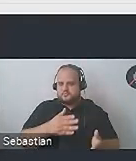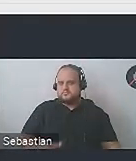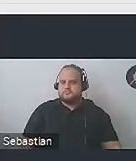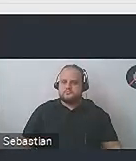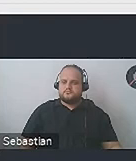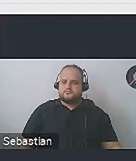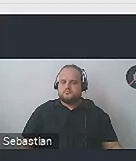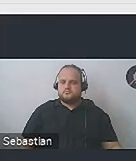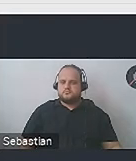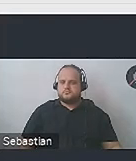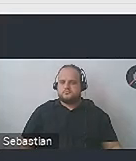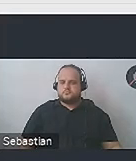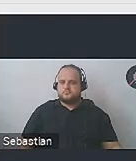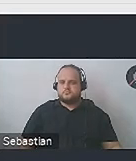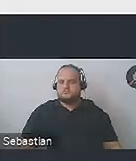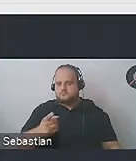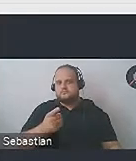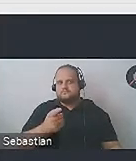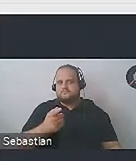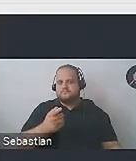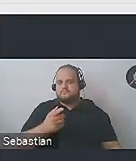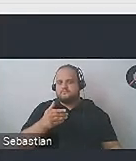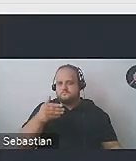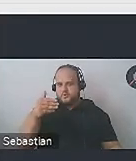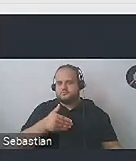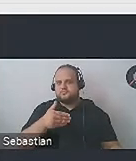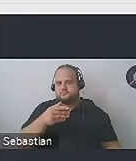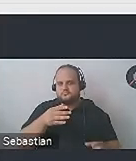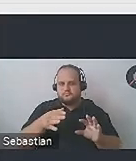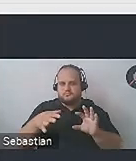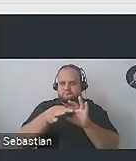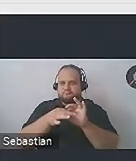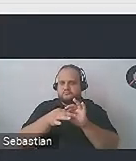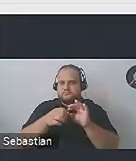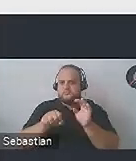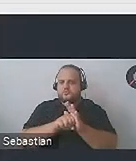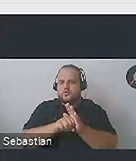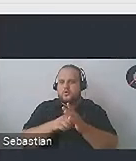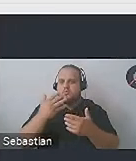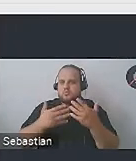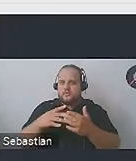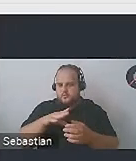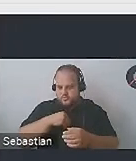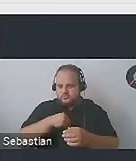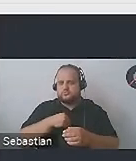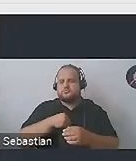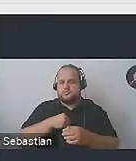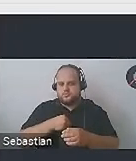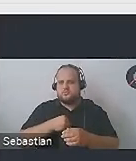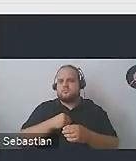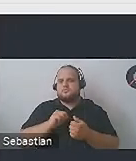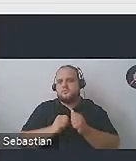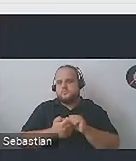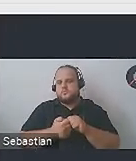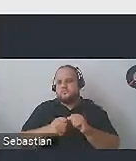jest to technologia asystująca, ponieważ pozwala im podpiąć takie urządzenie na przykład do komputera albo do jakiegoś